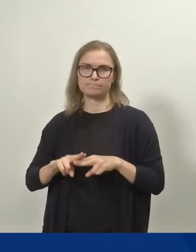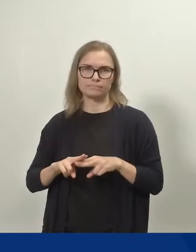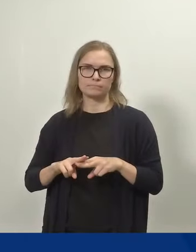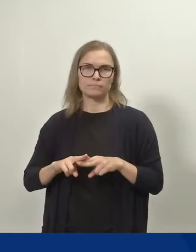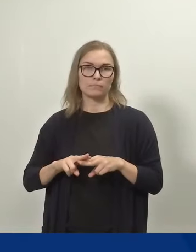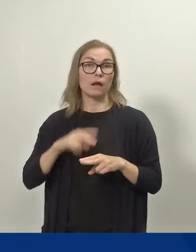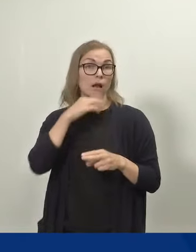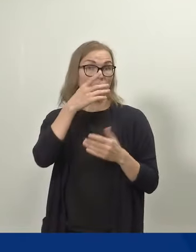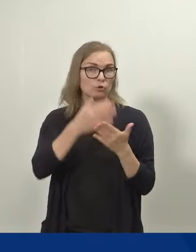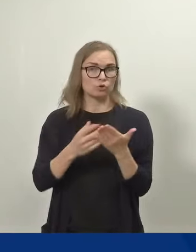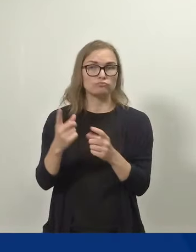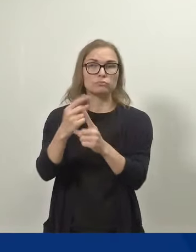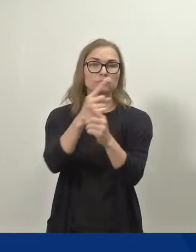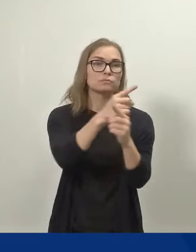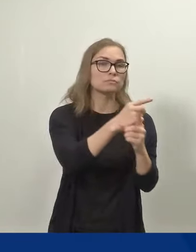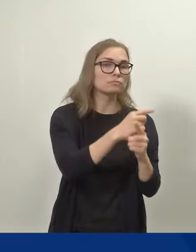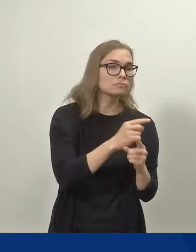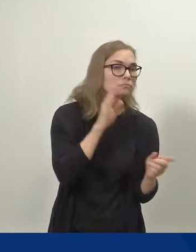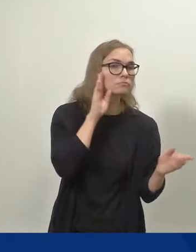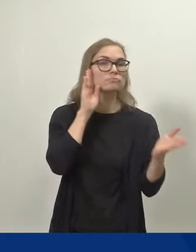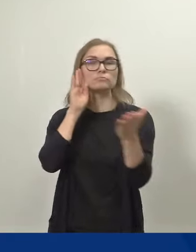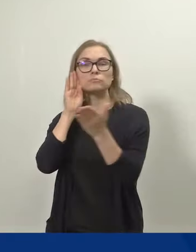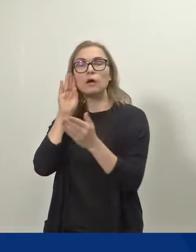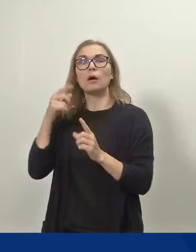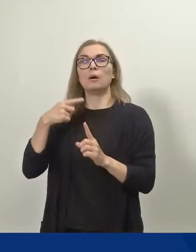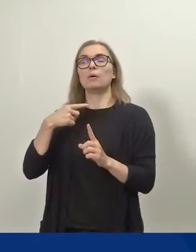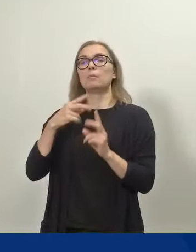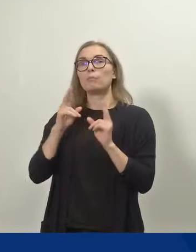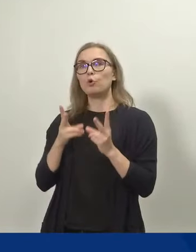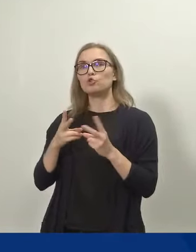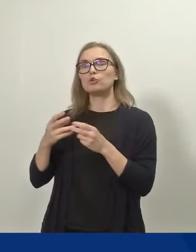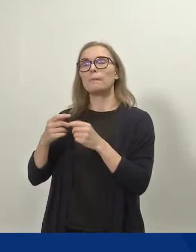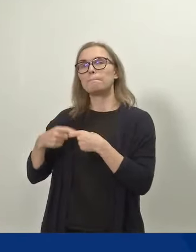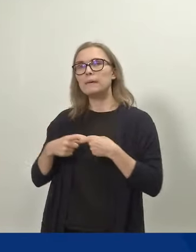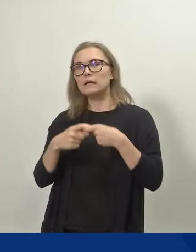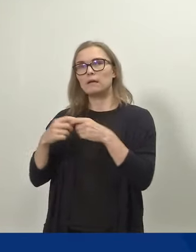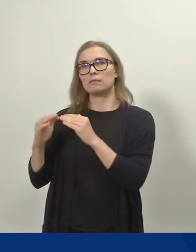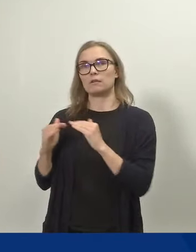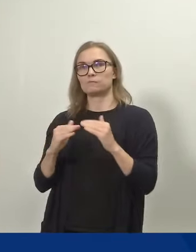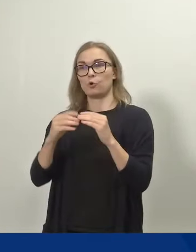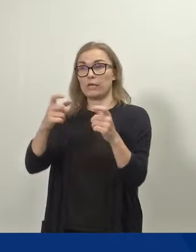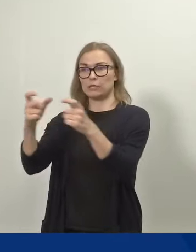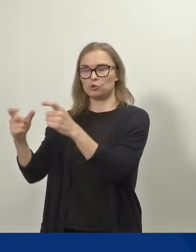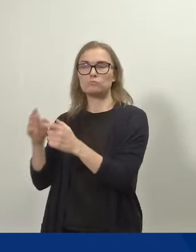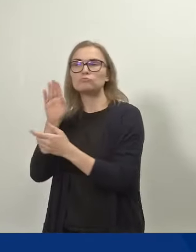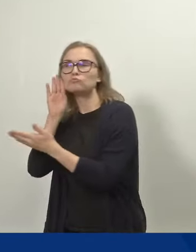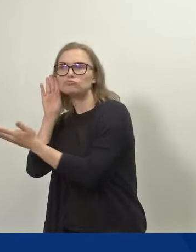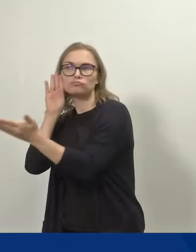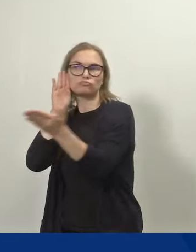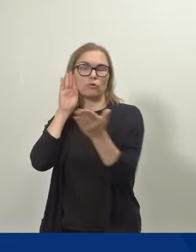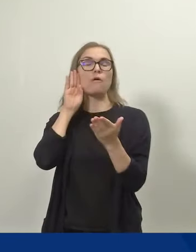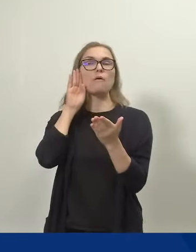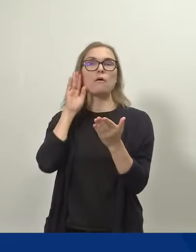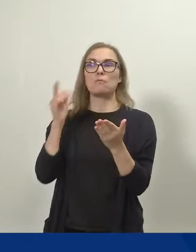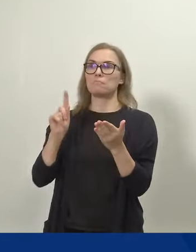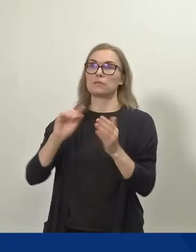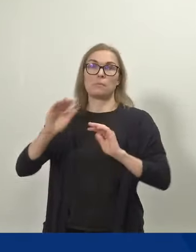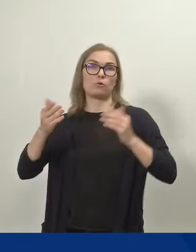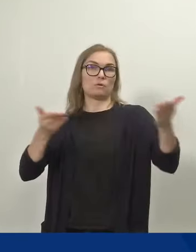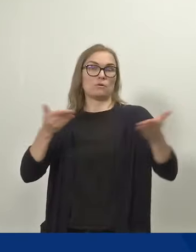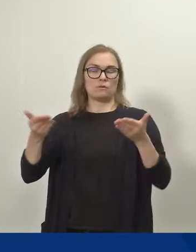lisäksi kuultiin perhe- ja tasa-arvojärjestöjä ja muutoksia on siis myös tehty.